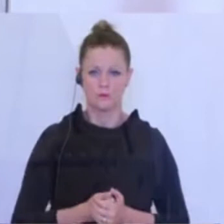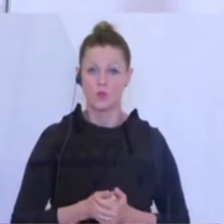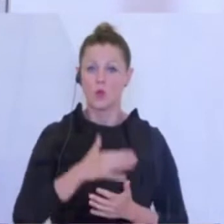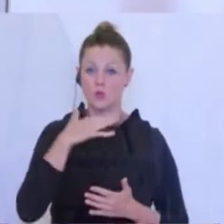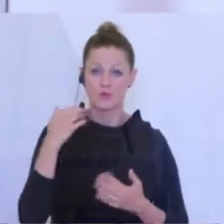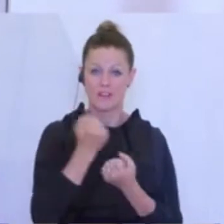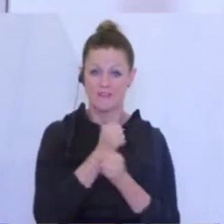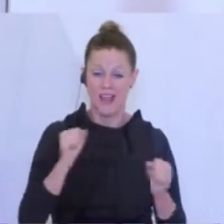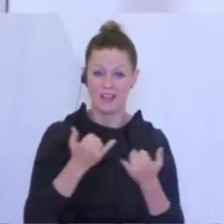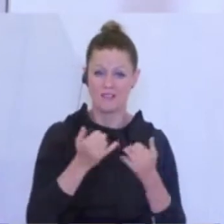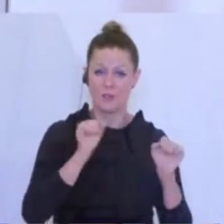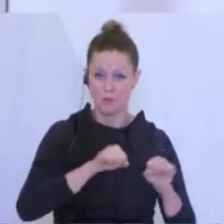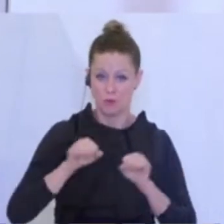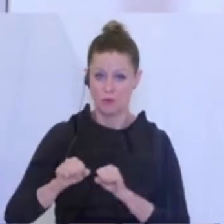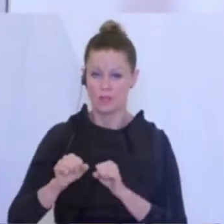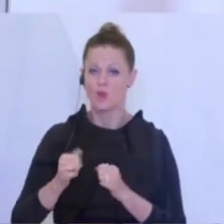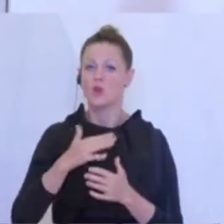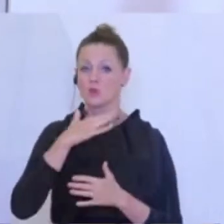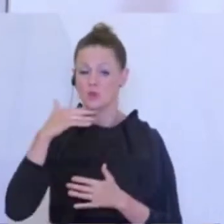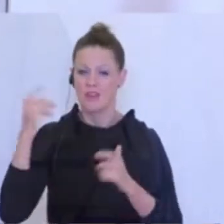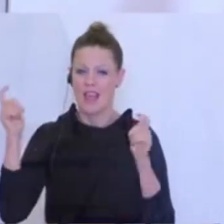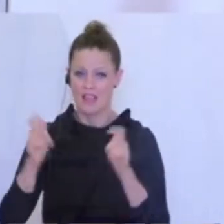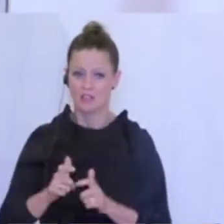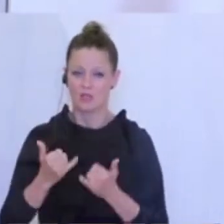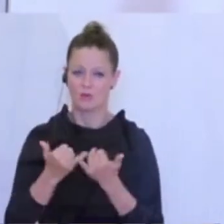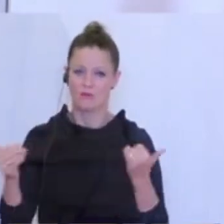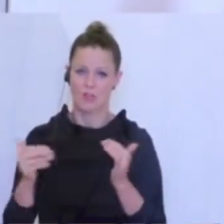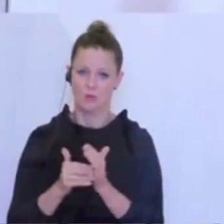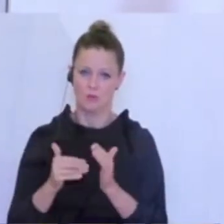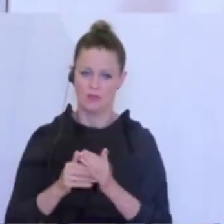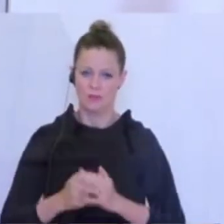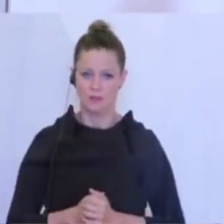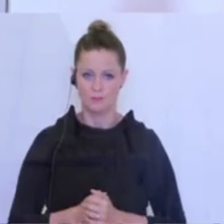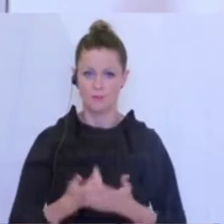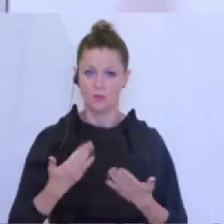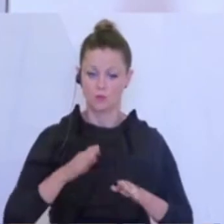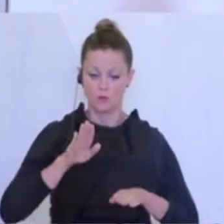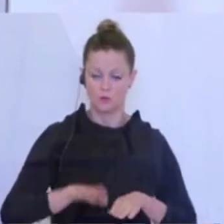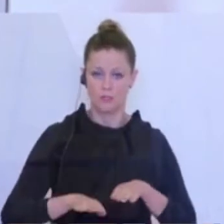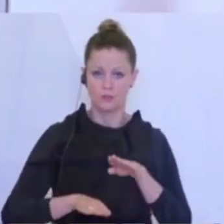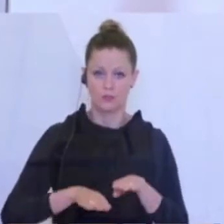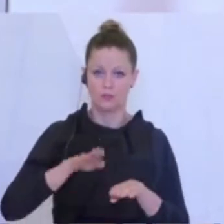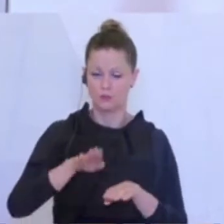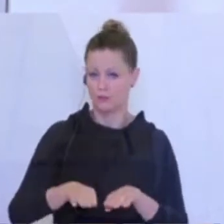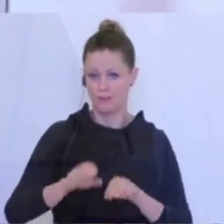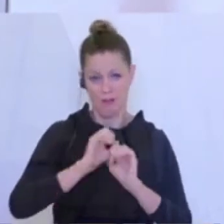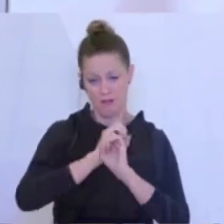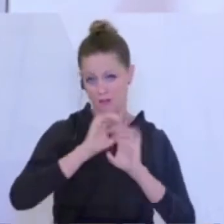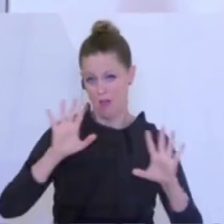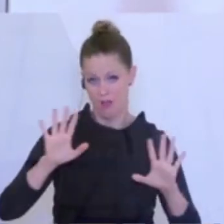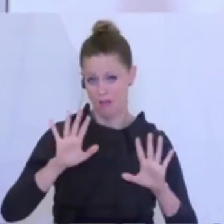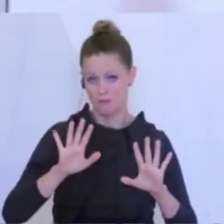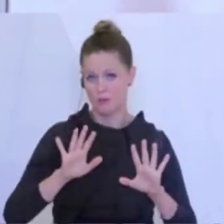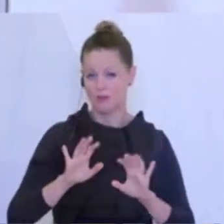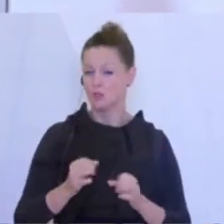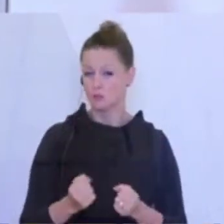wie möglich, so viel Einschränkungen wie notwendig. Alle diese Schritte werden selbstverständlich immer mit einem